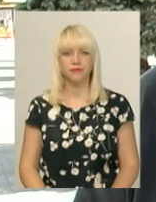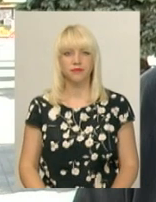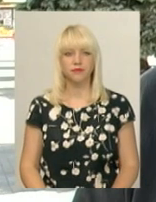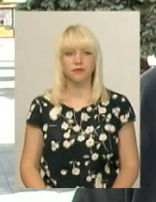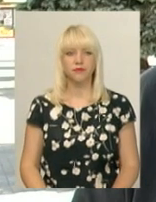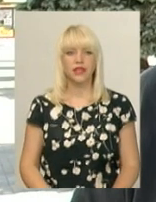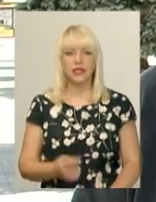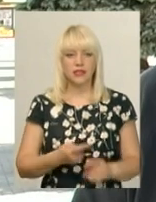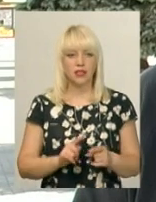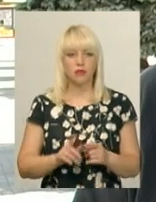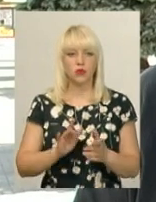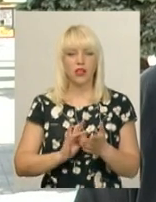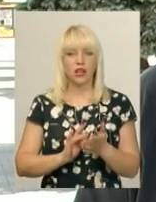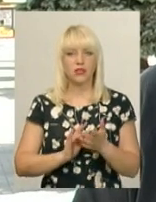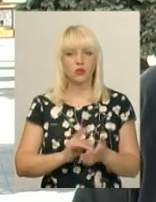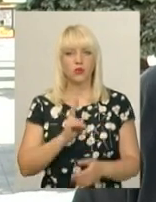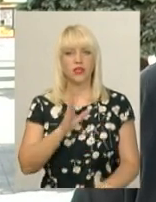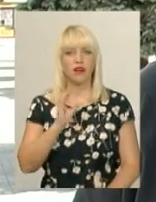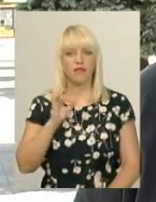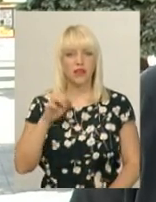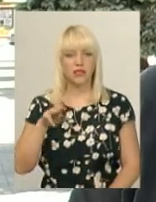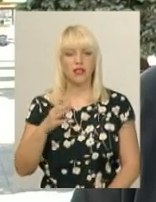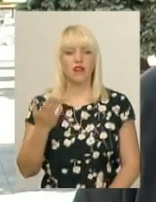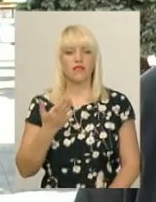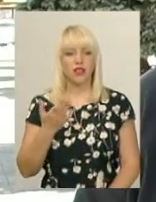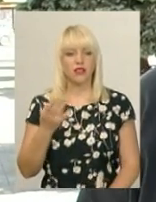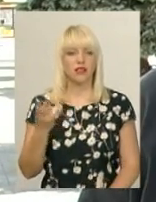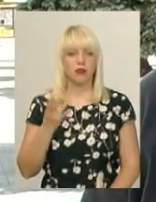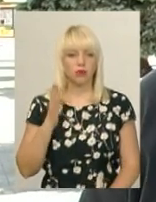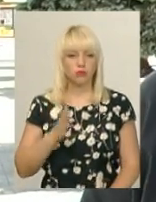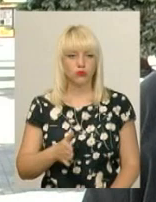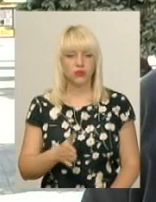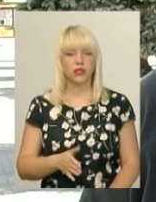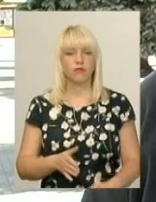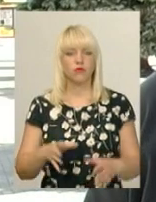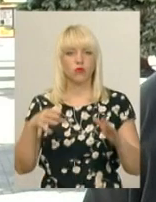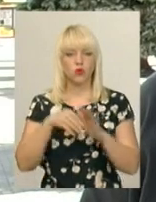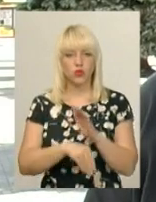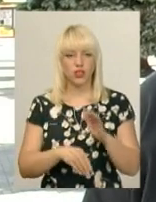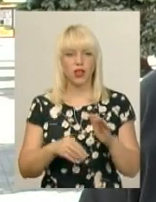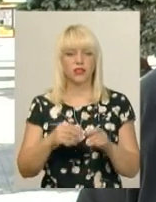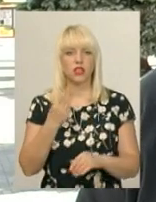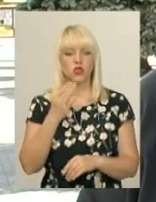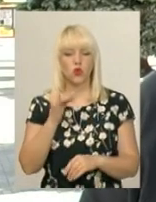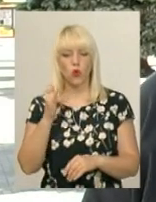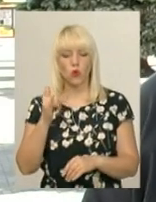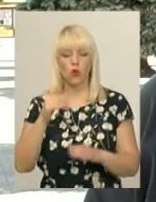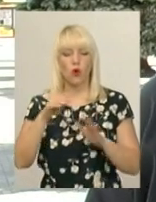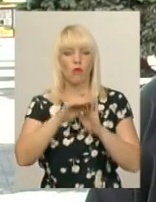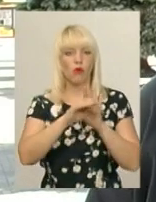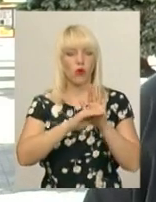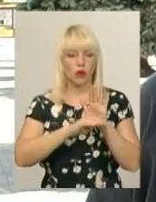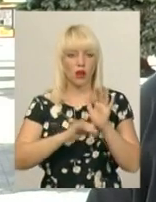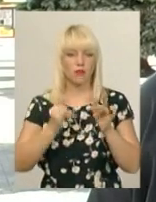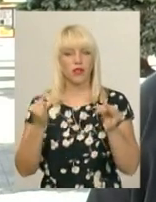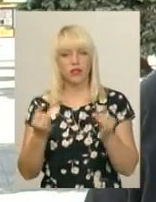Це буде екскурсія квест, в якій треба буде включати в себе шоу-програму. І якісь